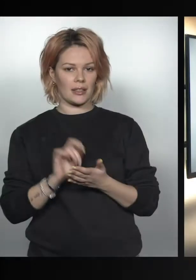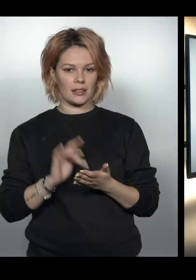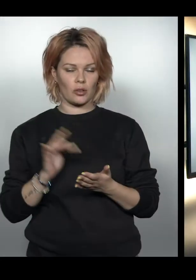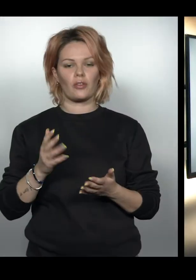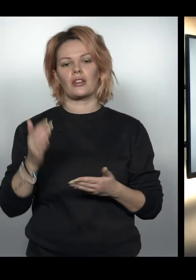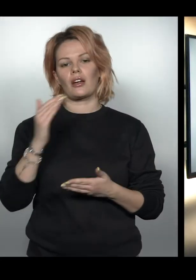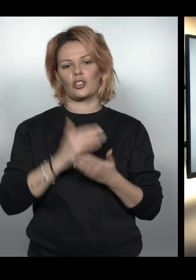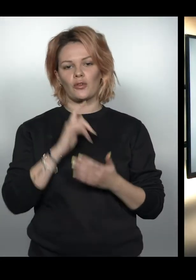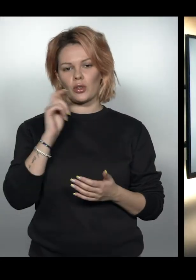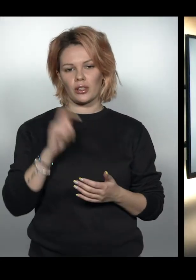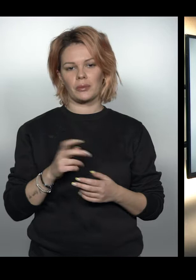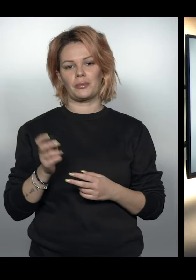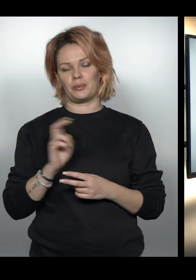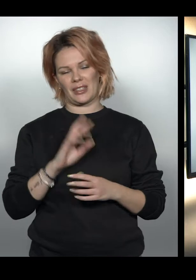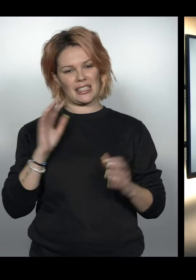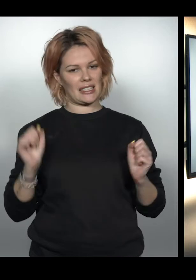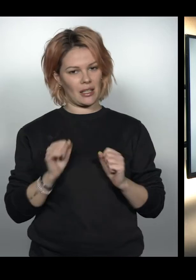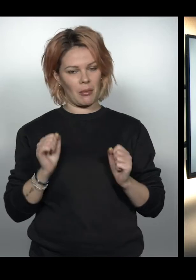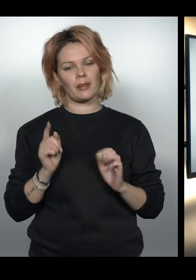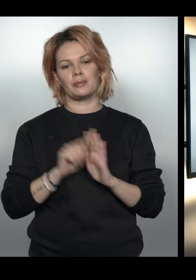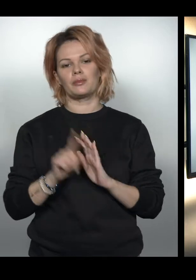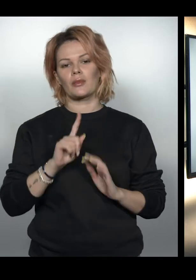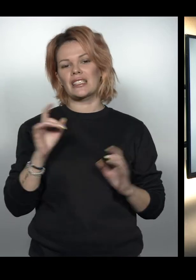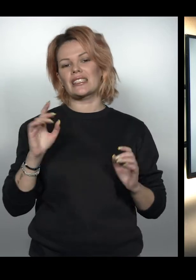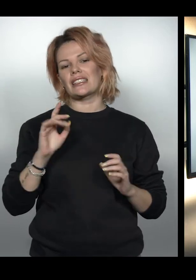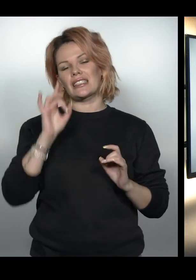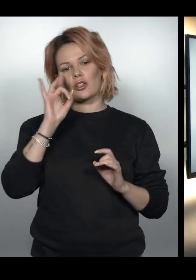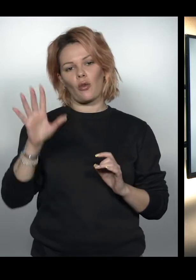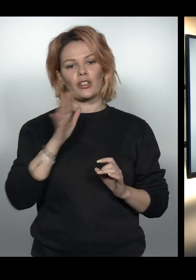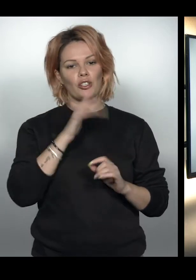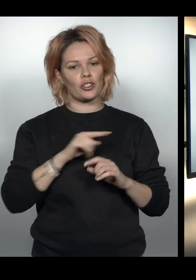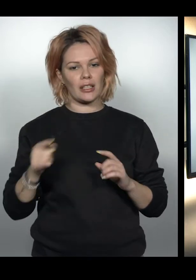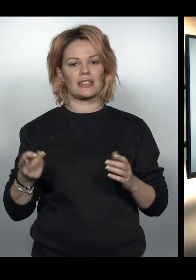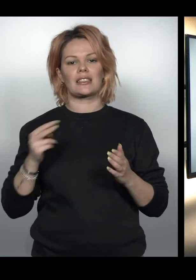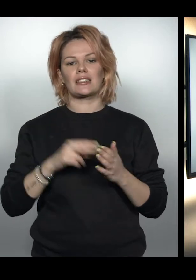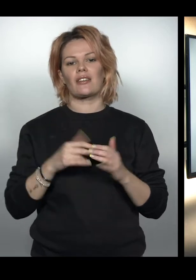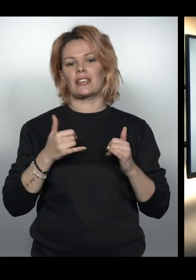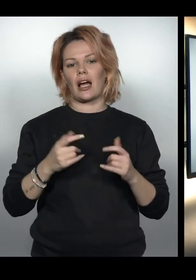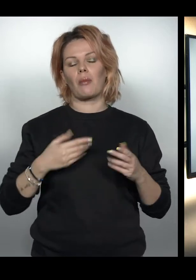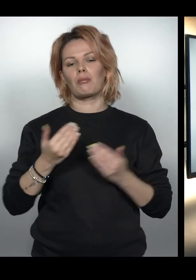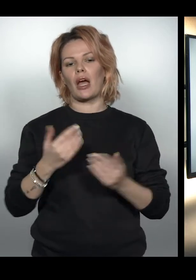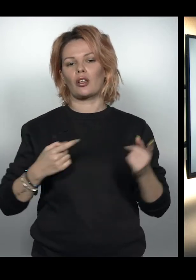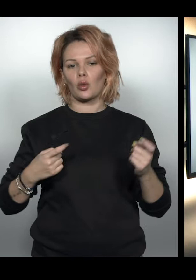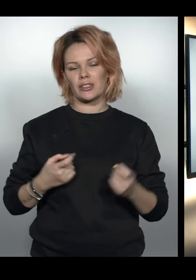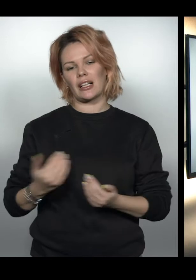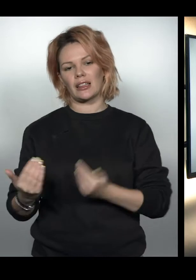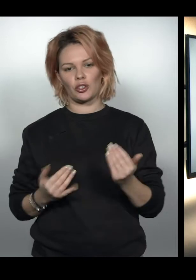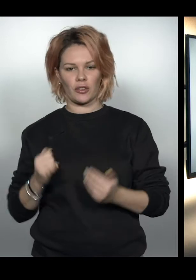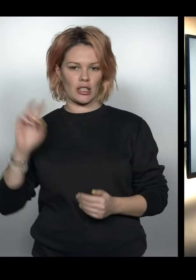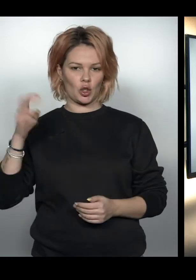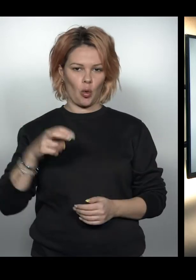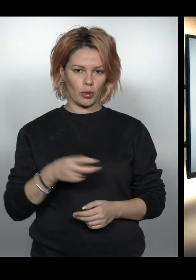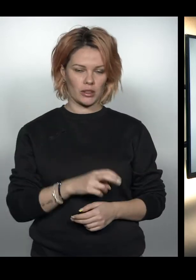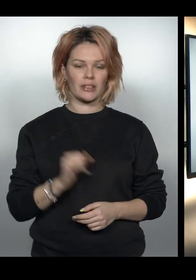Нарешті в Україну прийшла метеорологічна зима. Це значить, що зірковий час настав для біатлоністів, лижників та